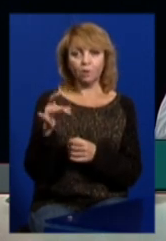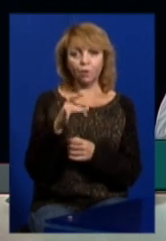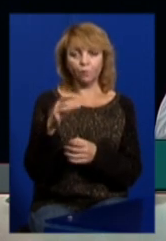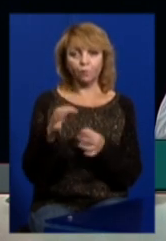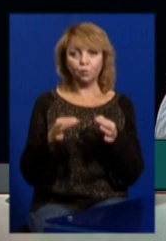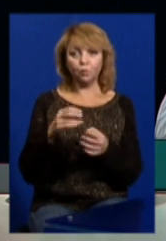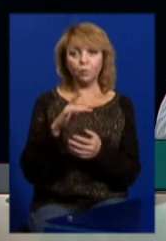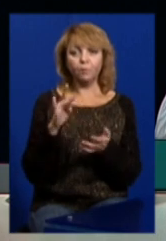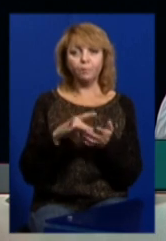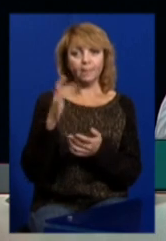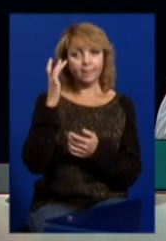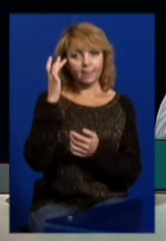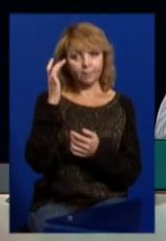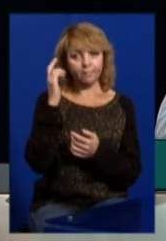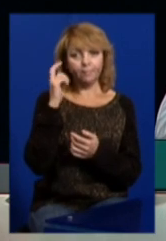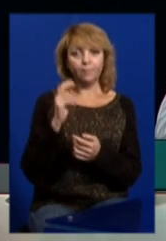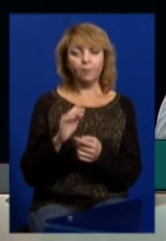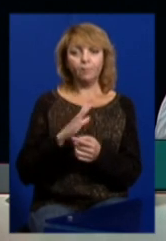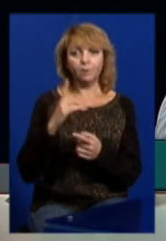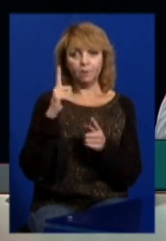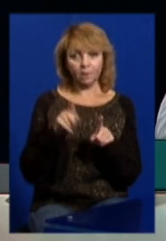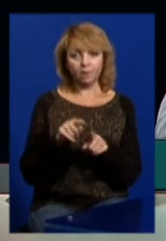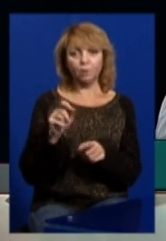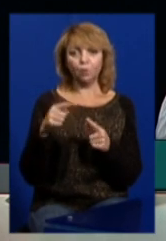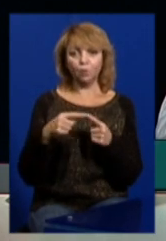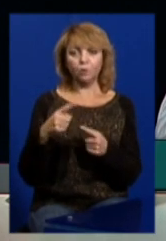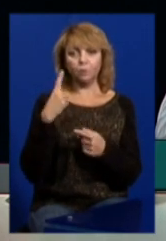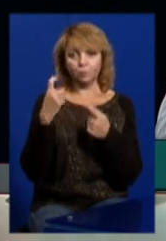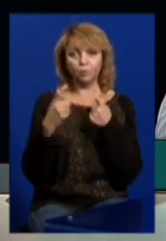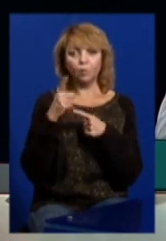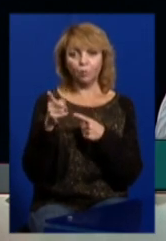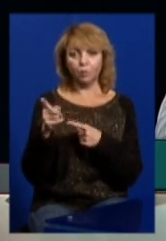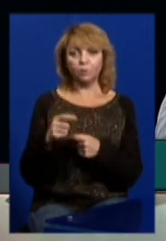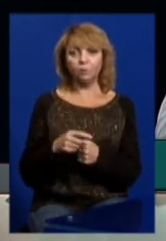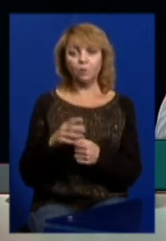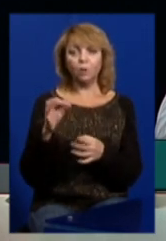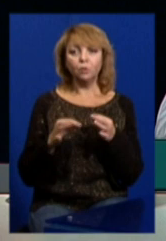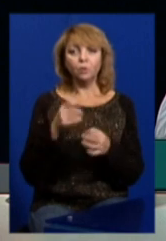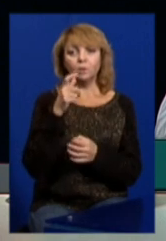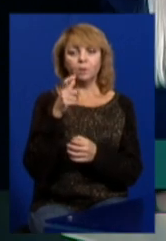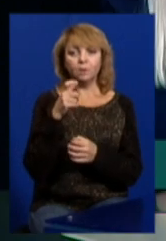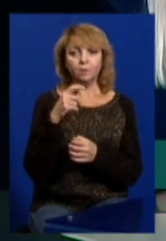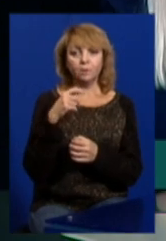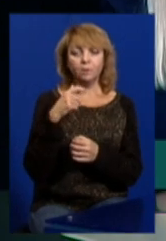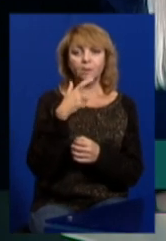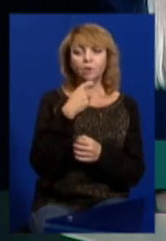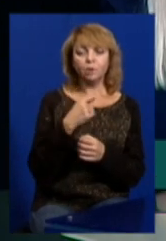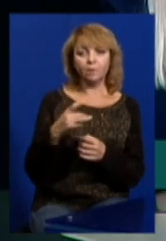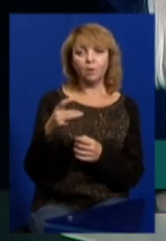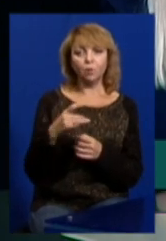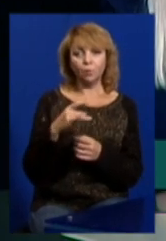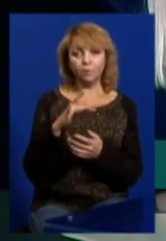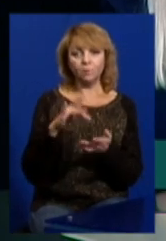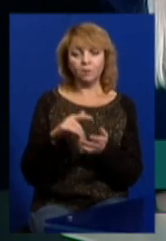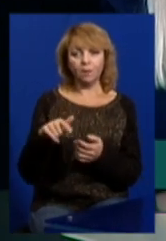суду міста Києва надійшли такі самі погрози. Суддям Дзержинського районного суду міста Харкова